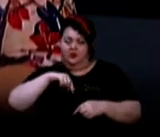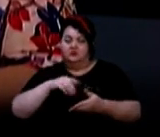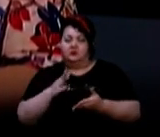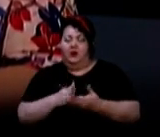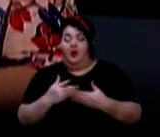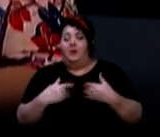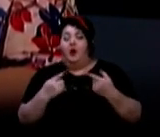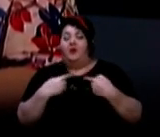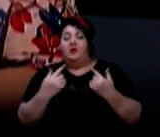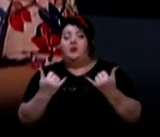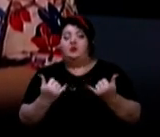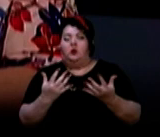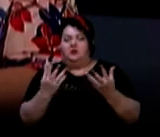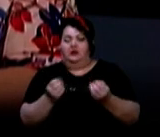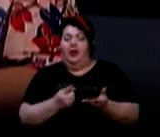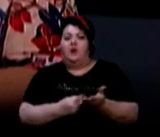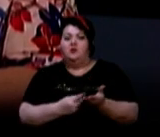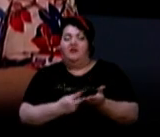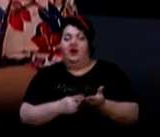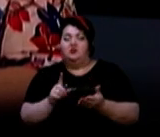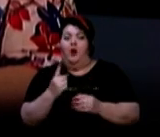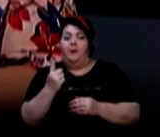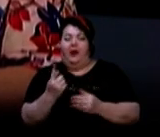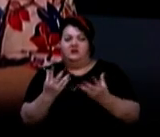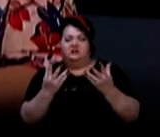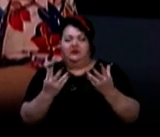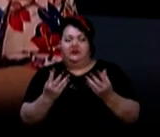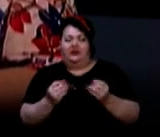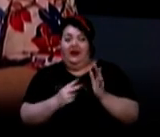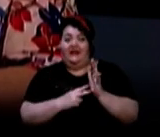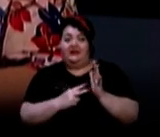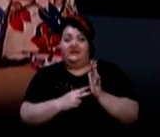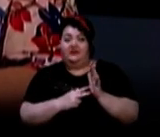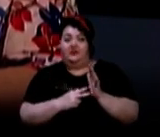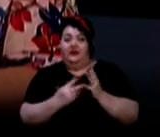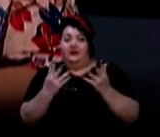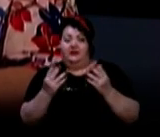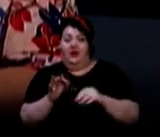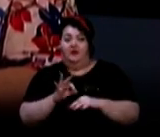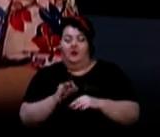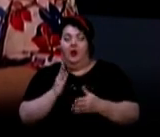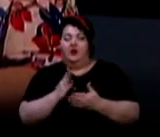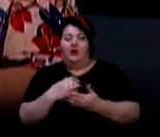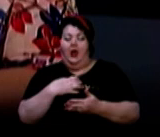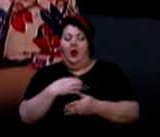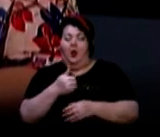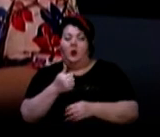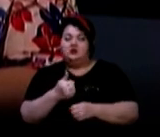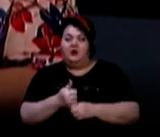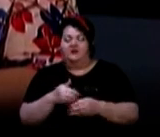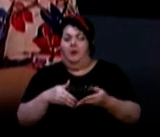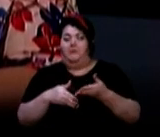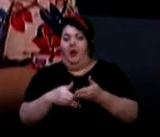на сьогоднішній день доведено, що в перші сім днів хвороби ПЛР-діагностика є основним методом